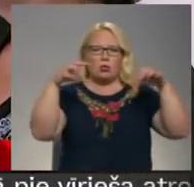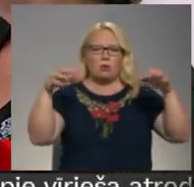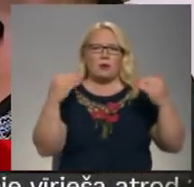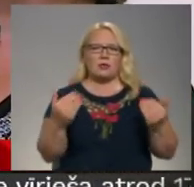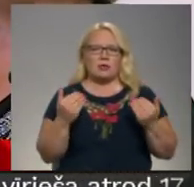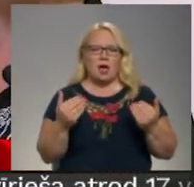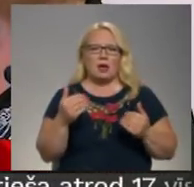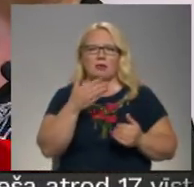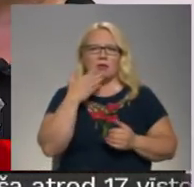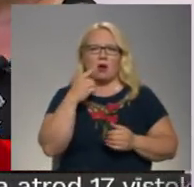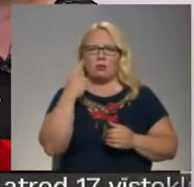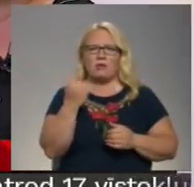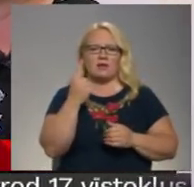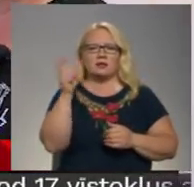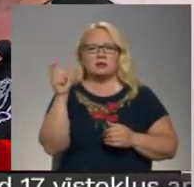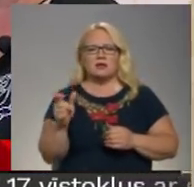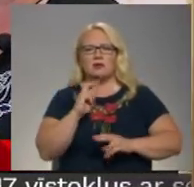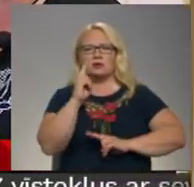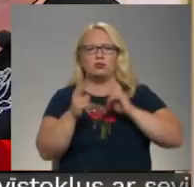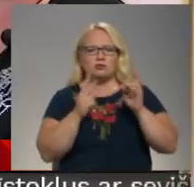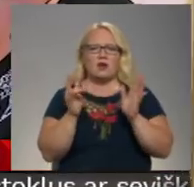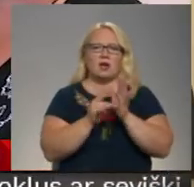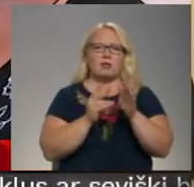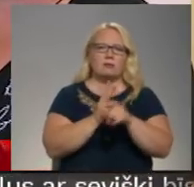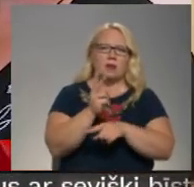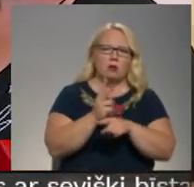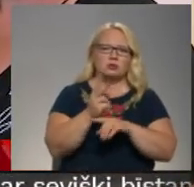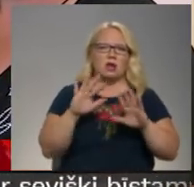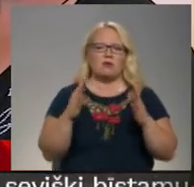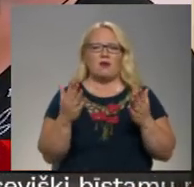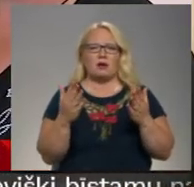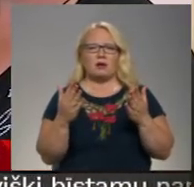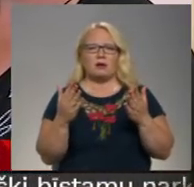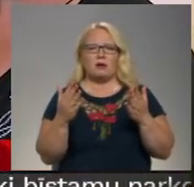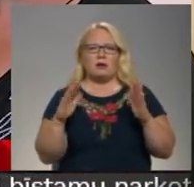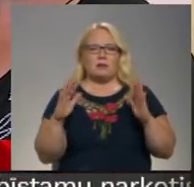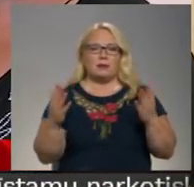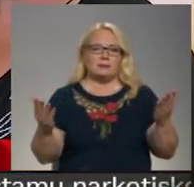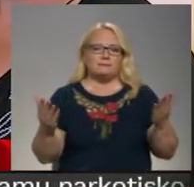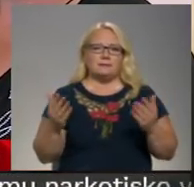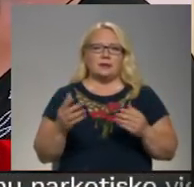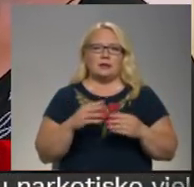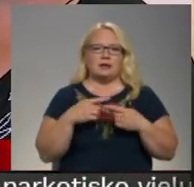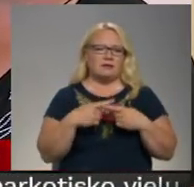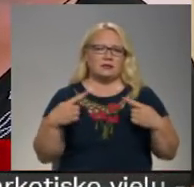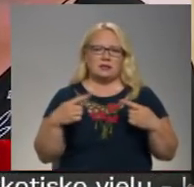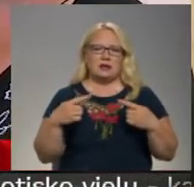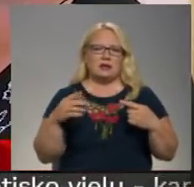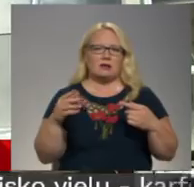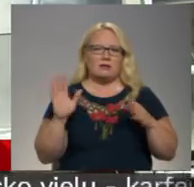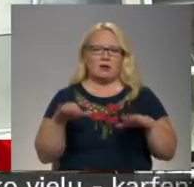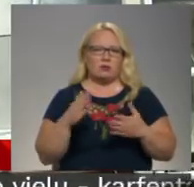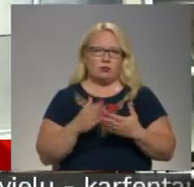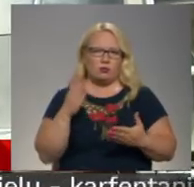Patreiz nav neviens sūdzējies, kādam traucētu, bet visādi var gadīties labāk būt